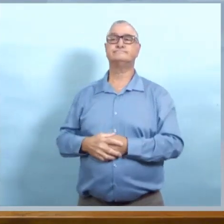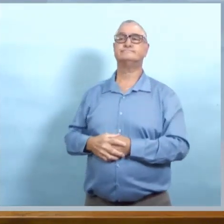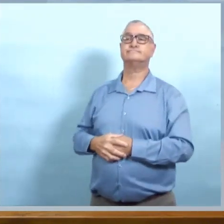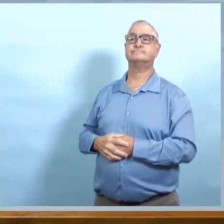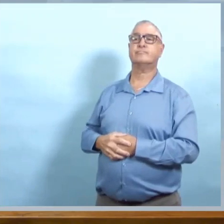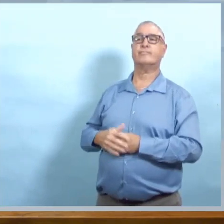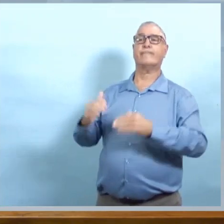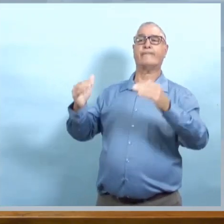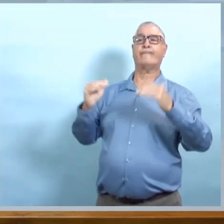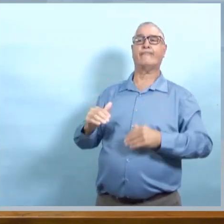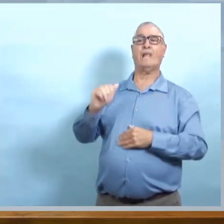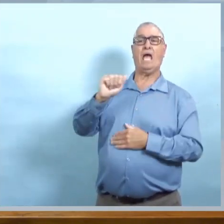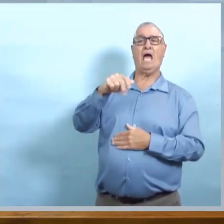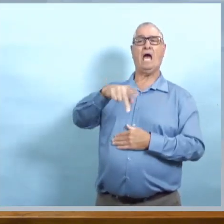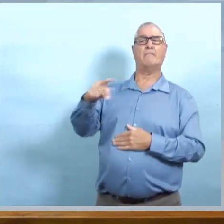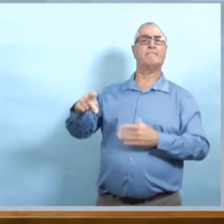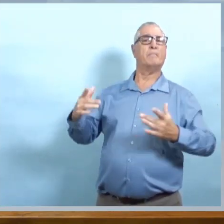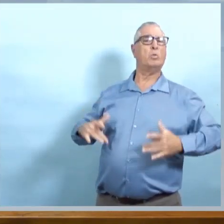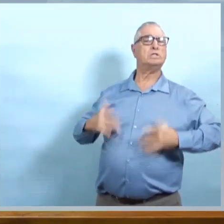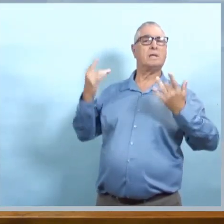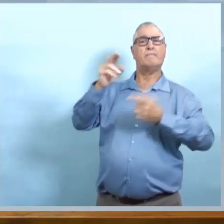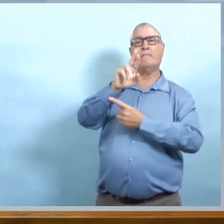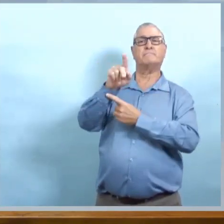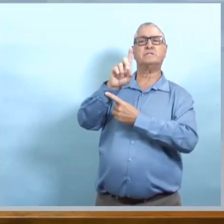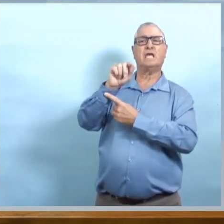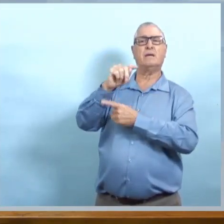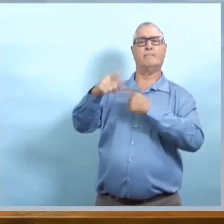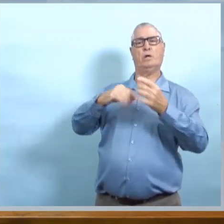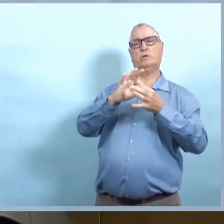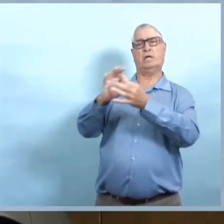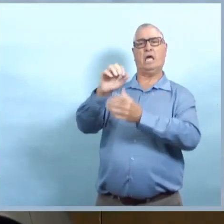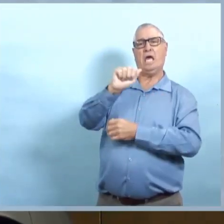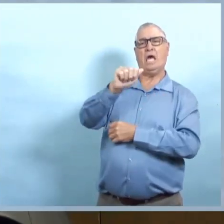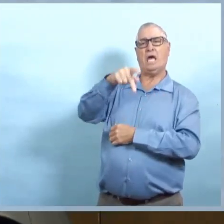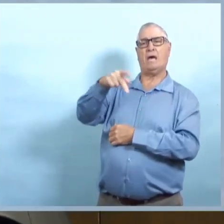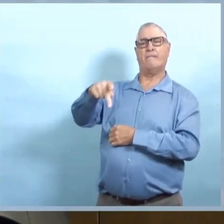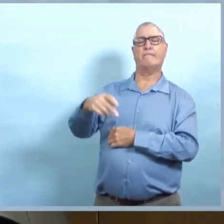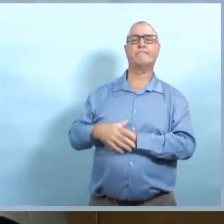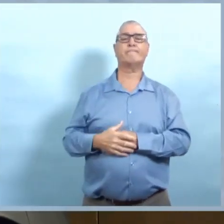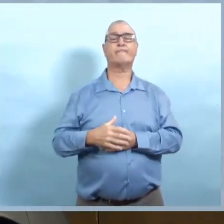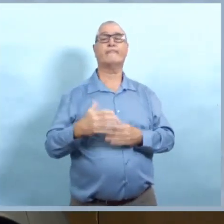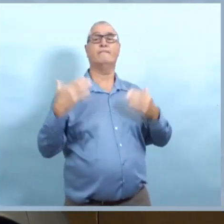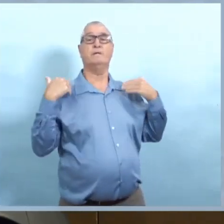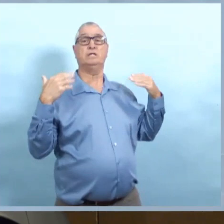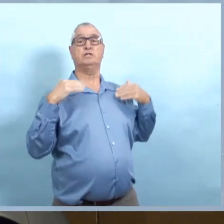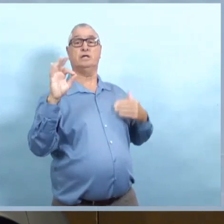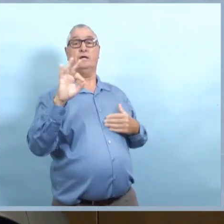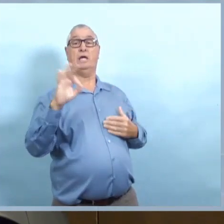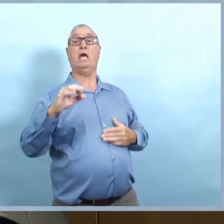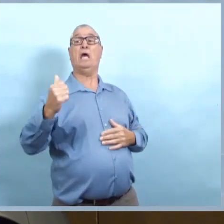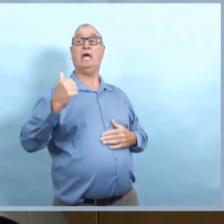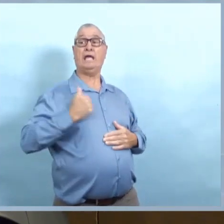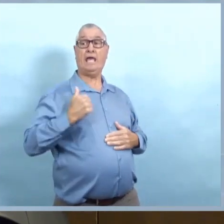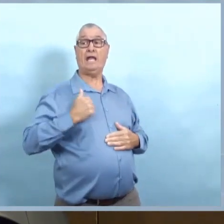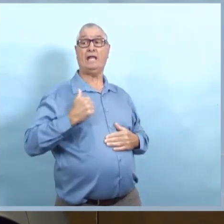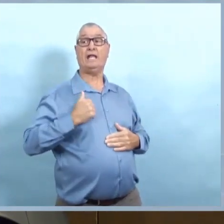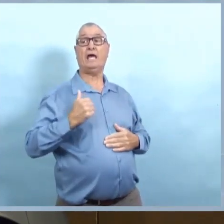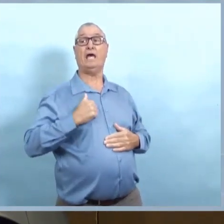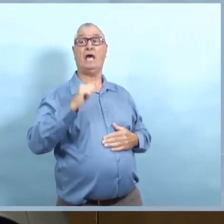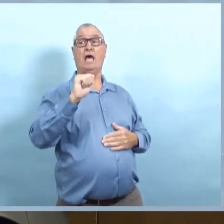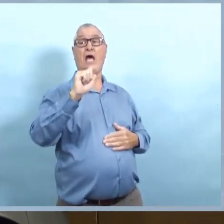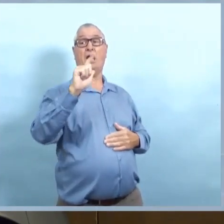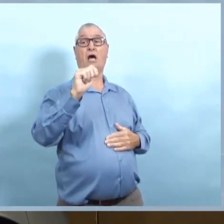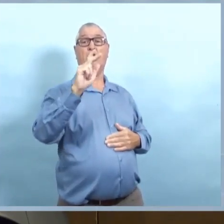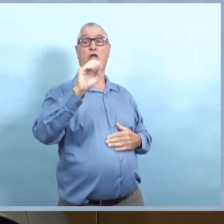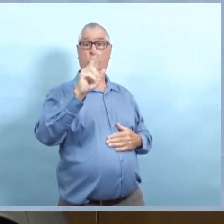-être pas attrapé le virus dans un bar ou restaurant, c'est simplement qu'ils y sont allés. Je pense que je pose la question toutes les semaines, mais est-ce qu'on est proche